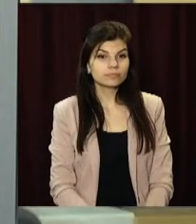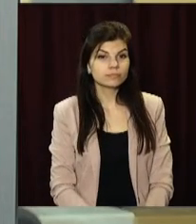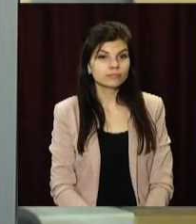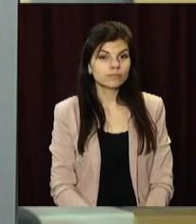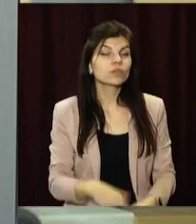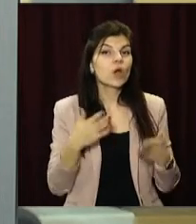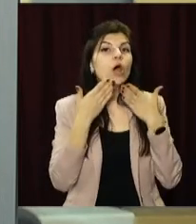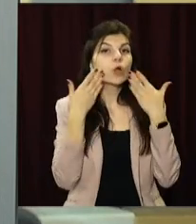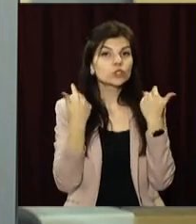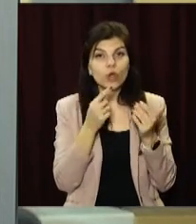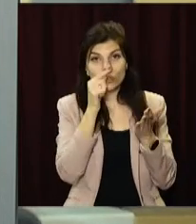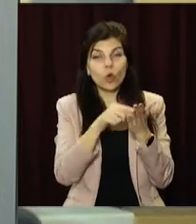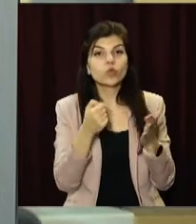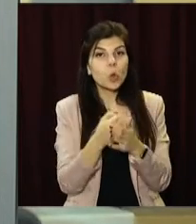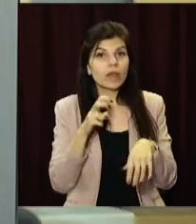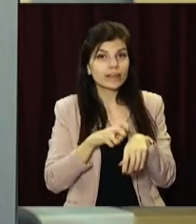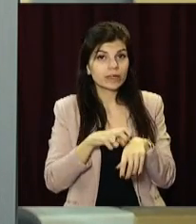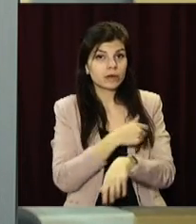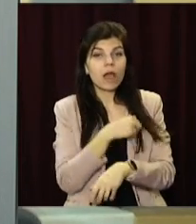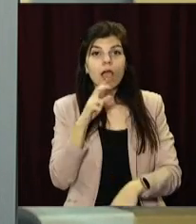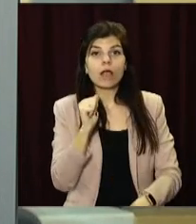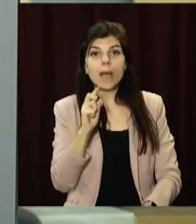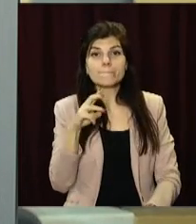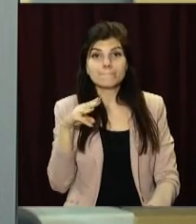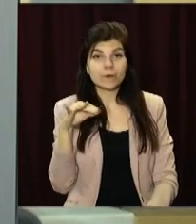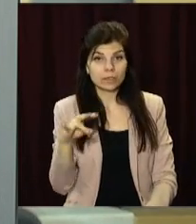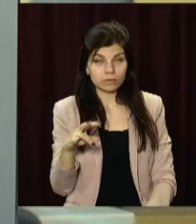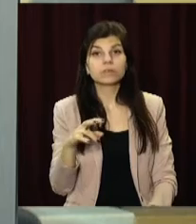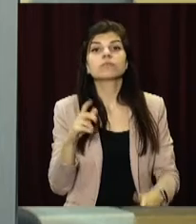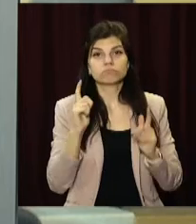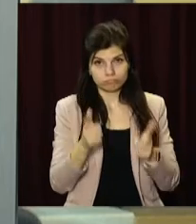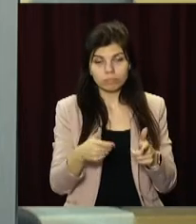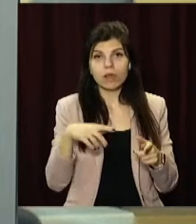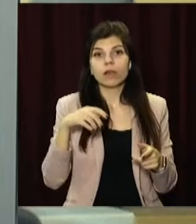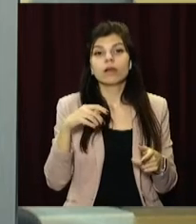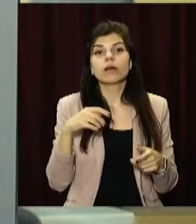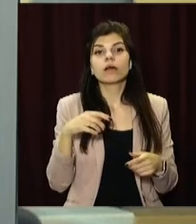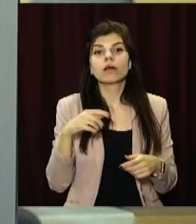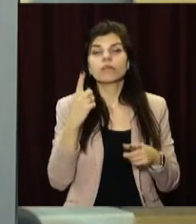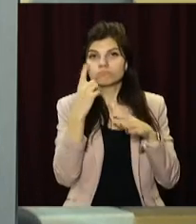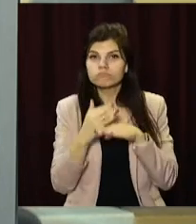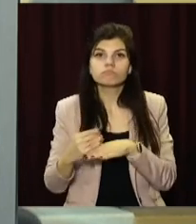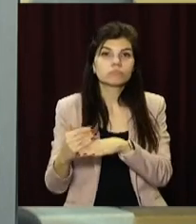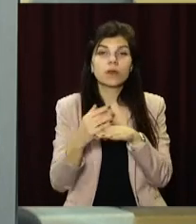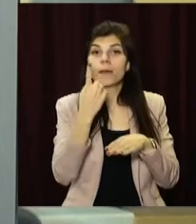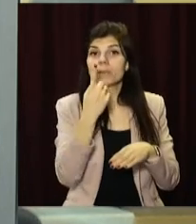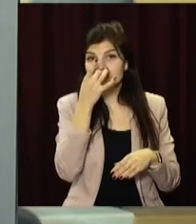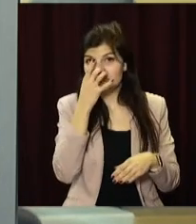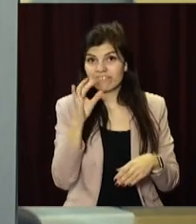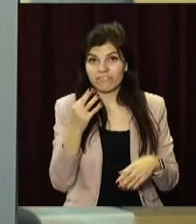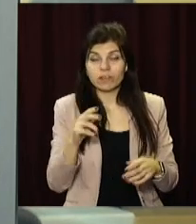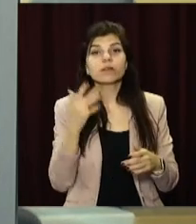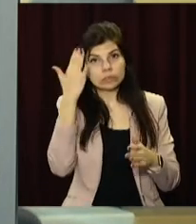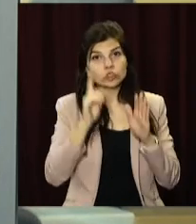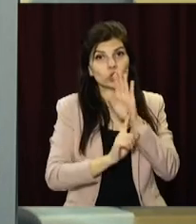Полегшать доступ до лікарів. Кабмін підтримав постанову МОЗ і МВС про єдиний аеромедичний простір. З 1 квітня в Україні